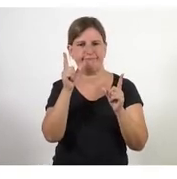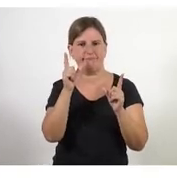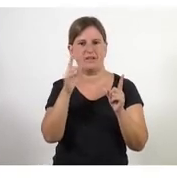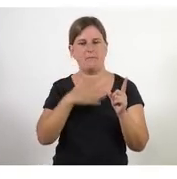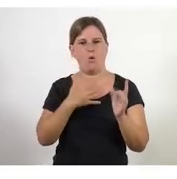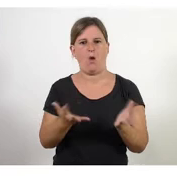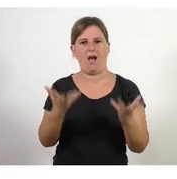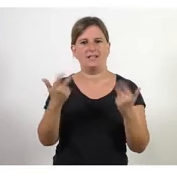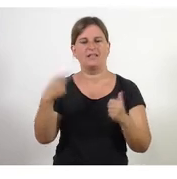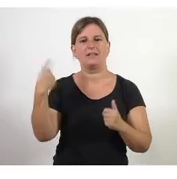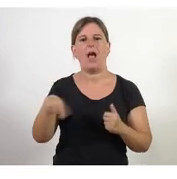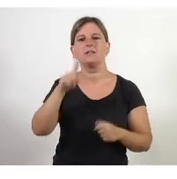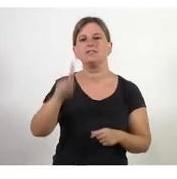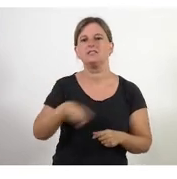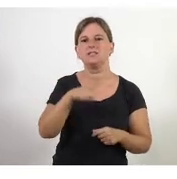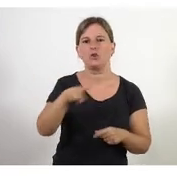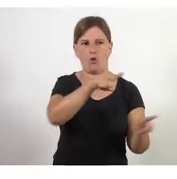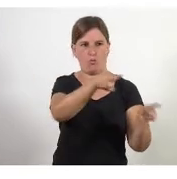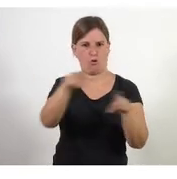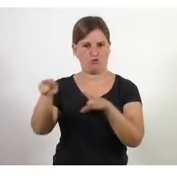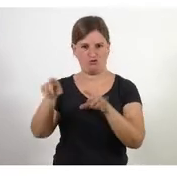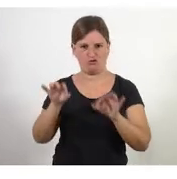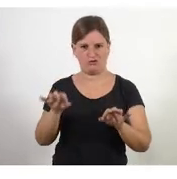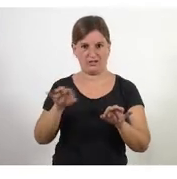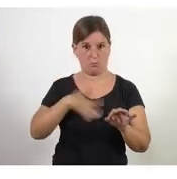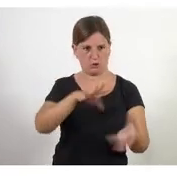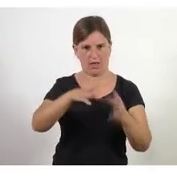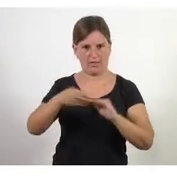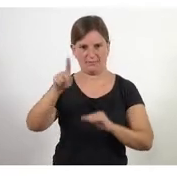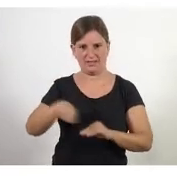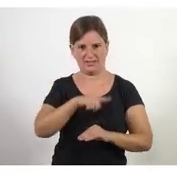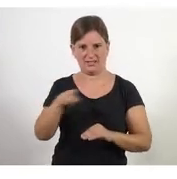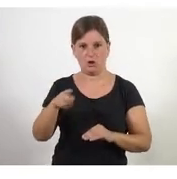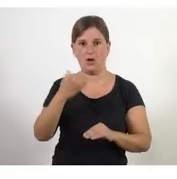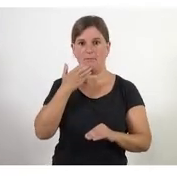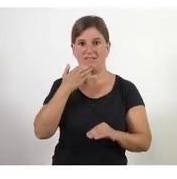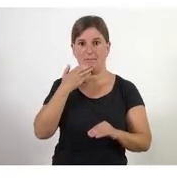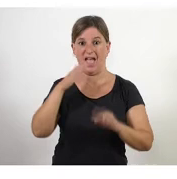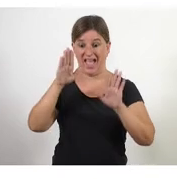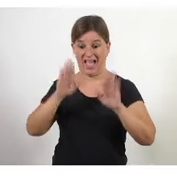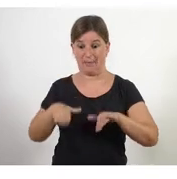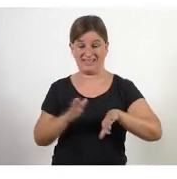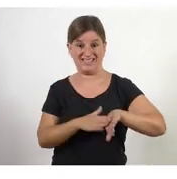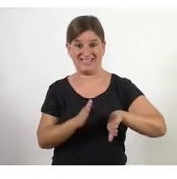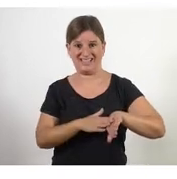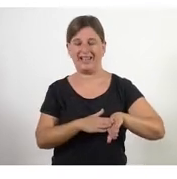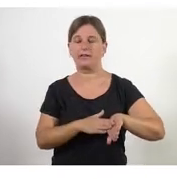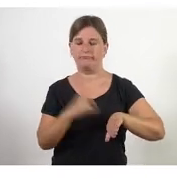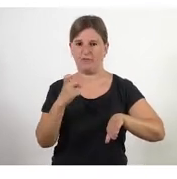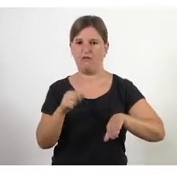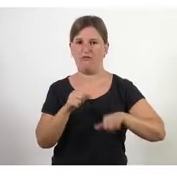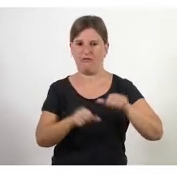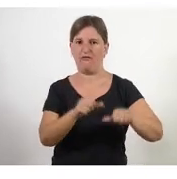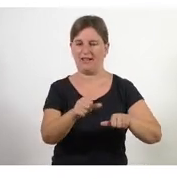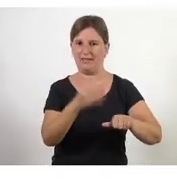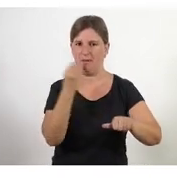té la teva organització quant d'àgil és per adaptar-se si estàs a baix a l'esquerra doncs ja veus que tens camí per davant tens